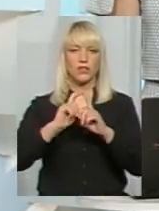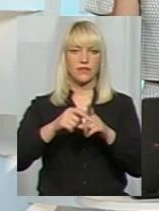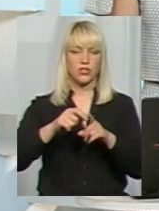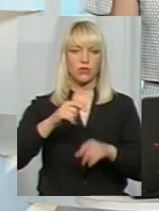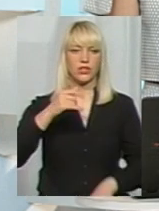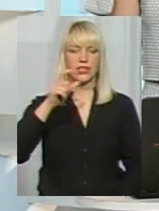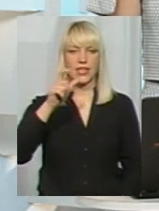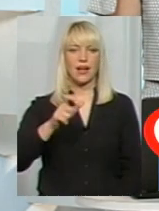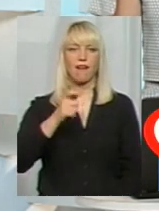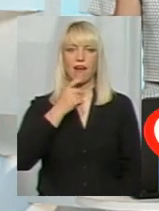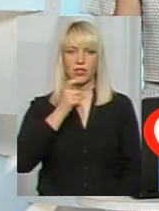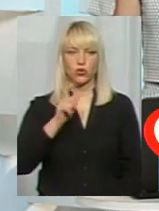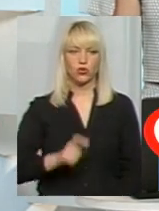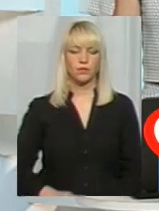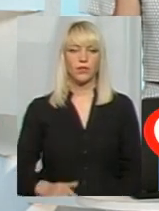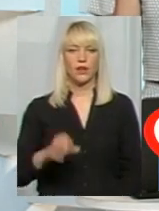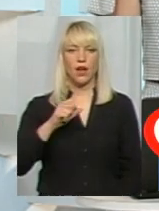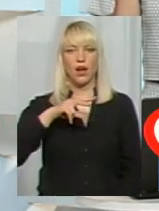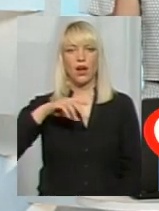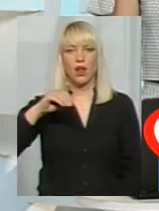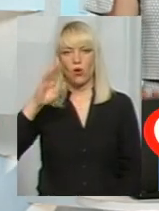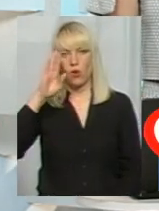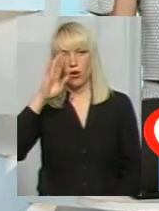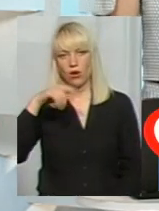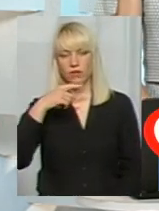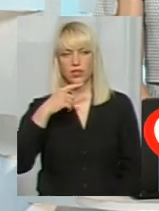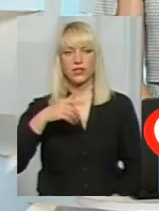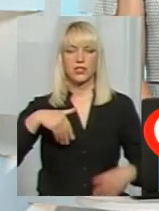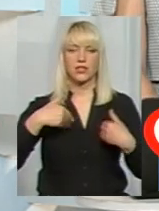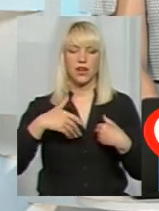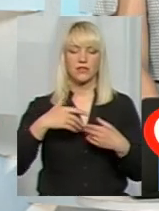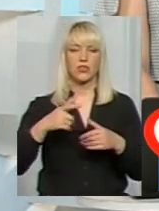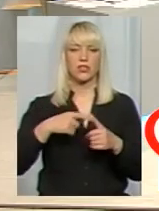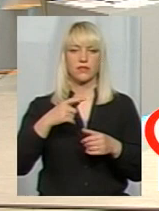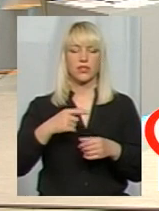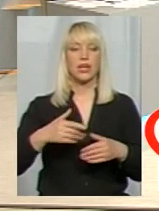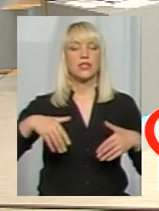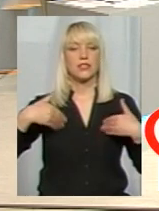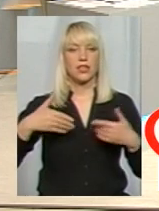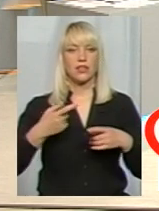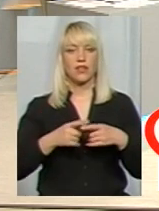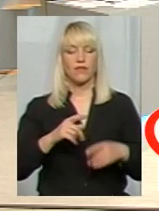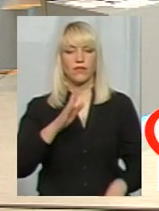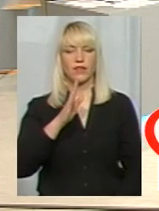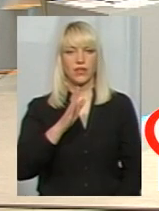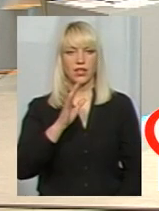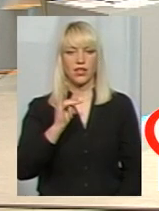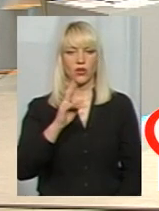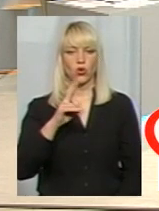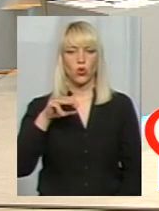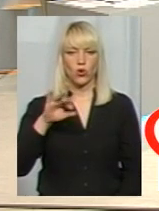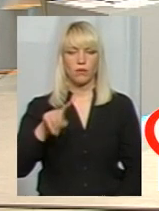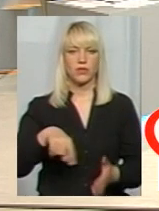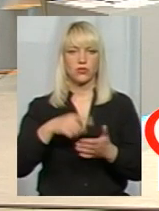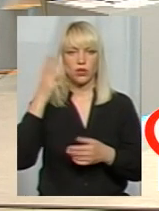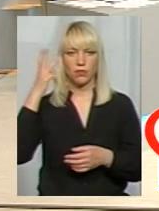Добрий вечір, слухаємо вас. Алло. Здравствуйте, називіться, будь ласка, я слухаєм питання. Здравствуйте, це Віктор Шмельницького. У